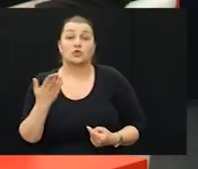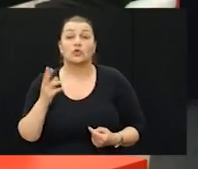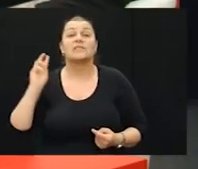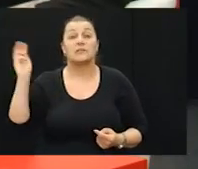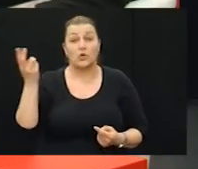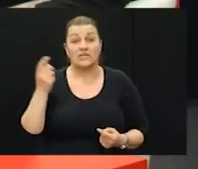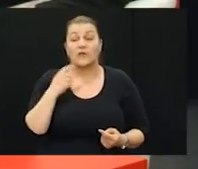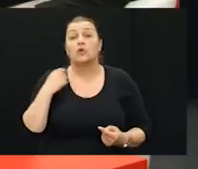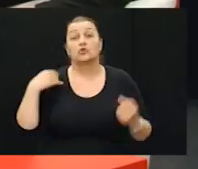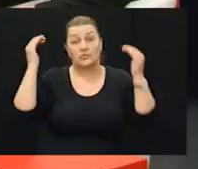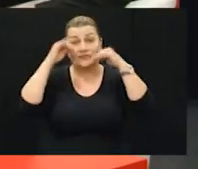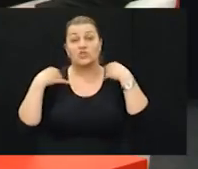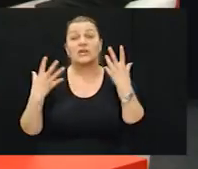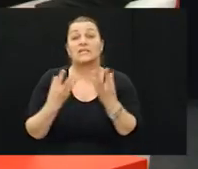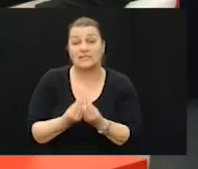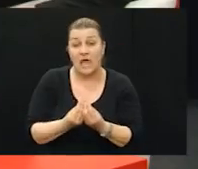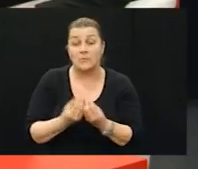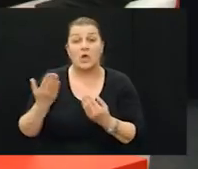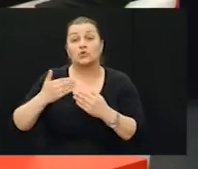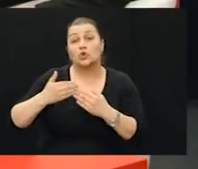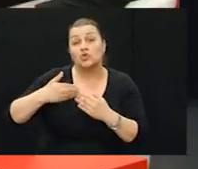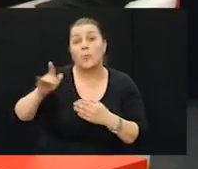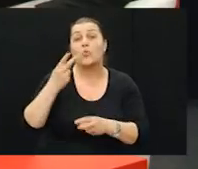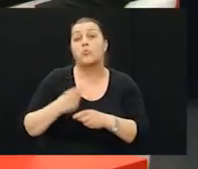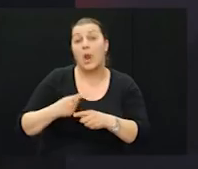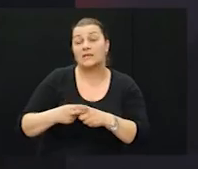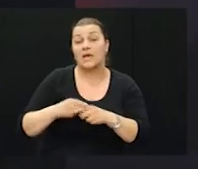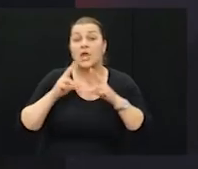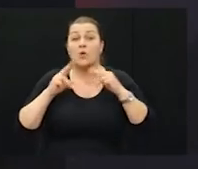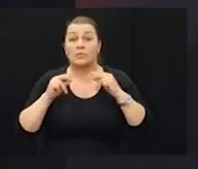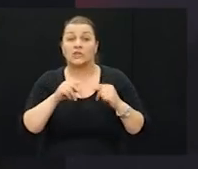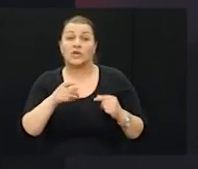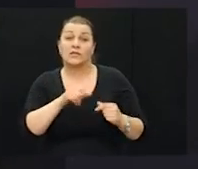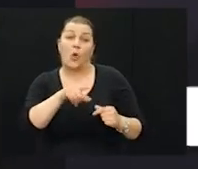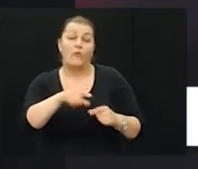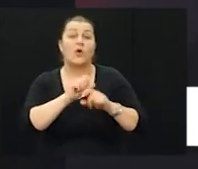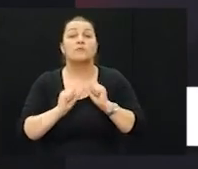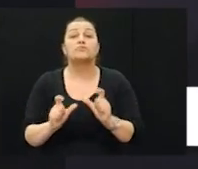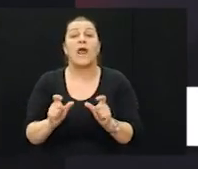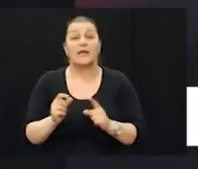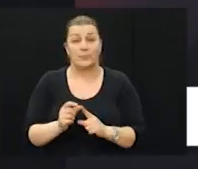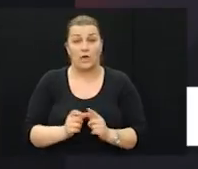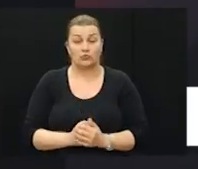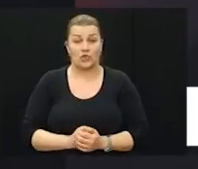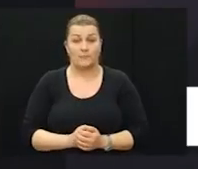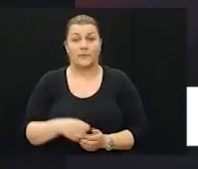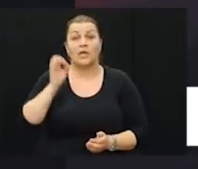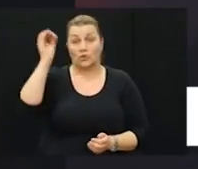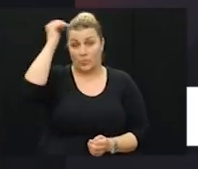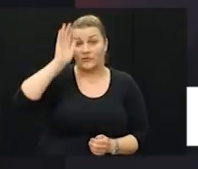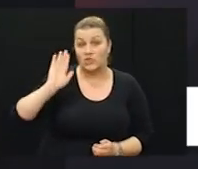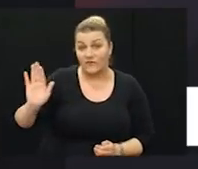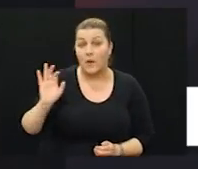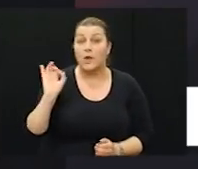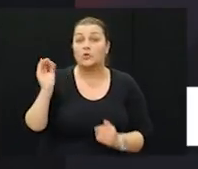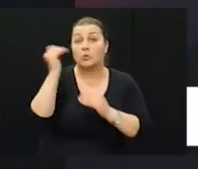odazvali što ste večera s nama, što ćemo u narednih pola sata pričati isključivo o Brani Peruća. Dobar večer vama, dobra